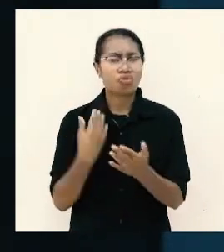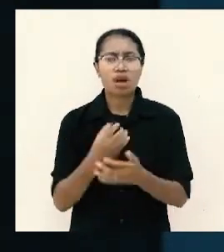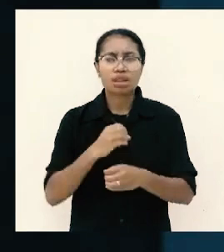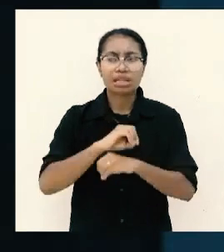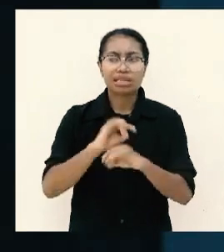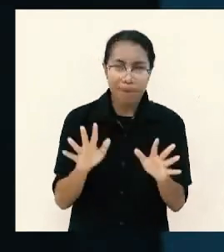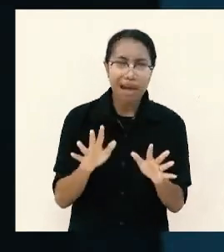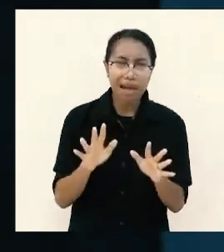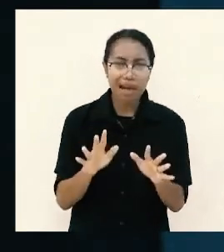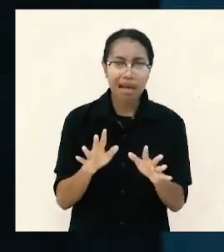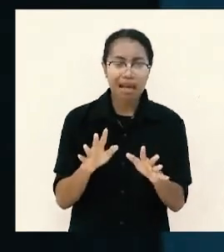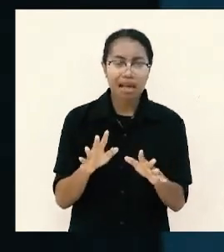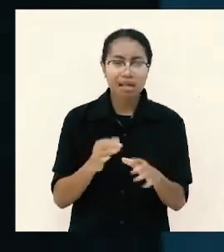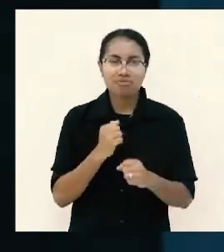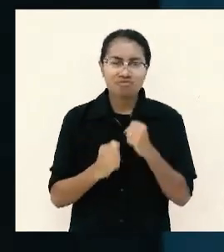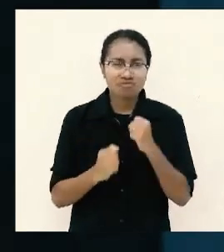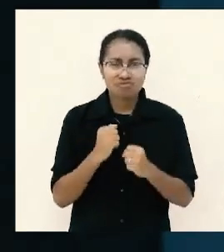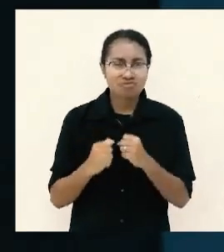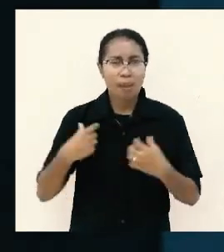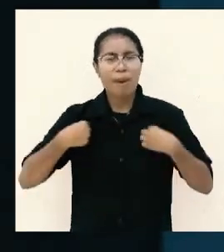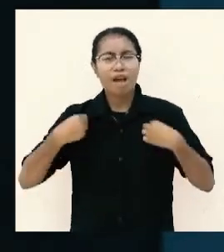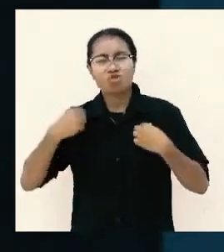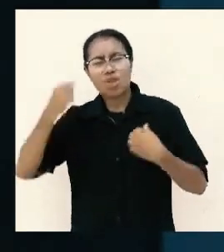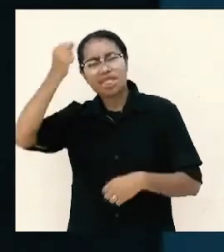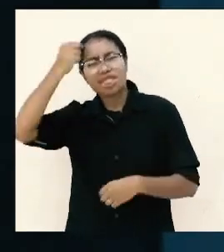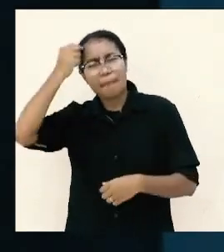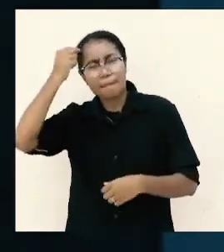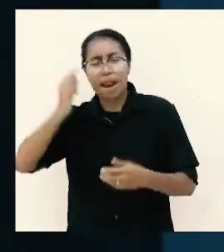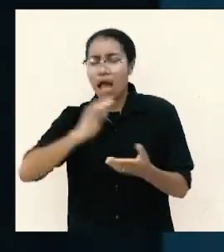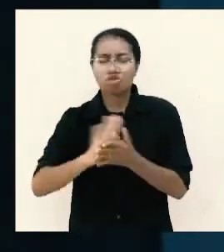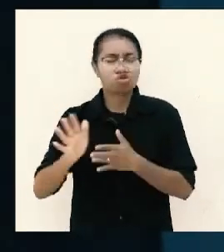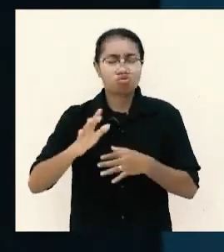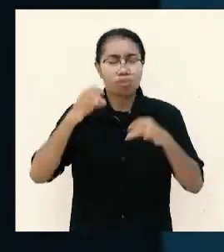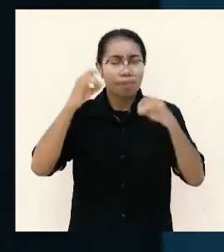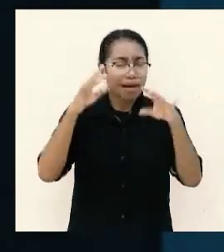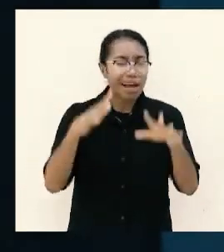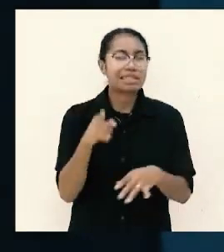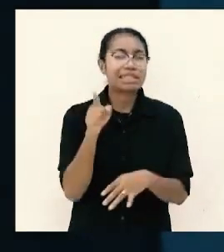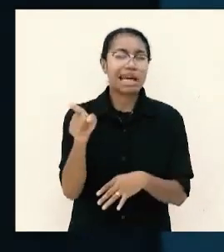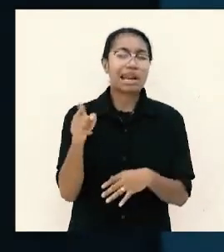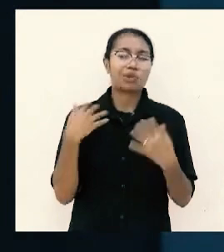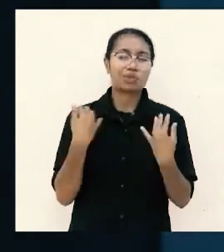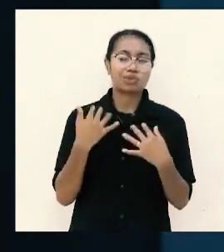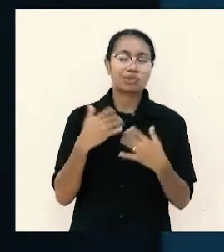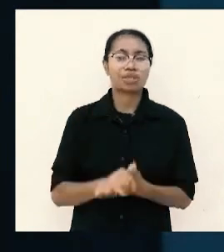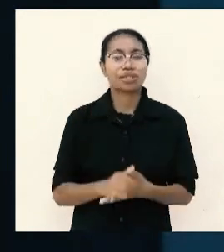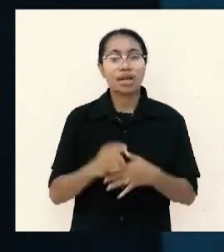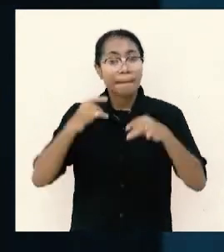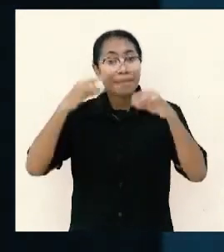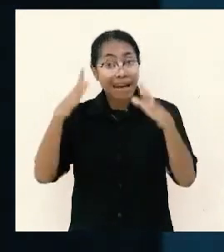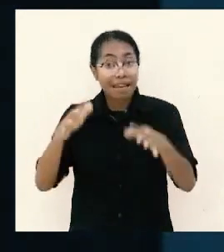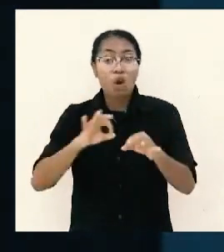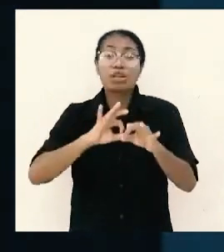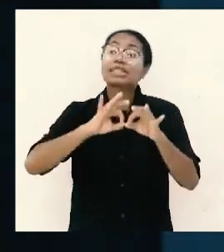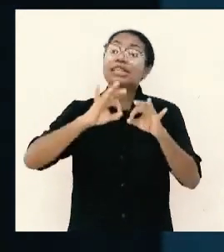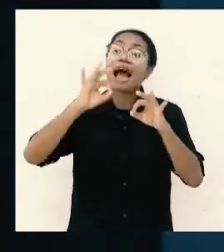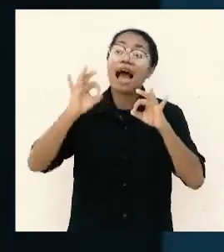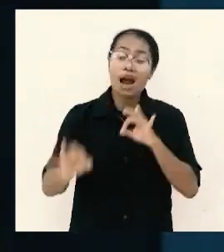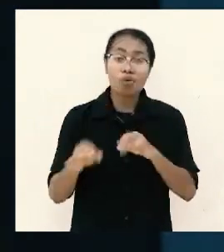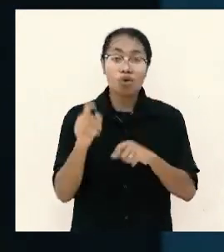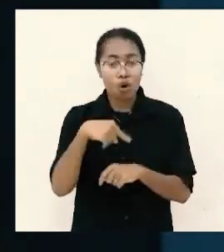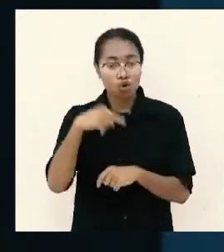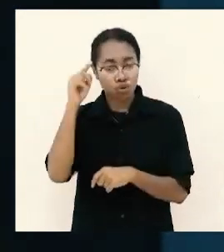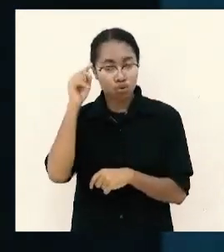lari ke baju hitam sana berkatnya ke sana berkat itu biar jauh bagaimana kalau Tuhan sudah